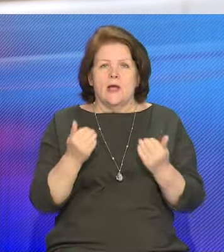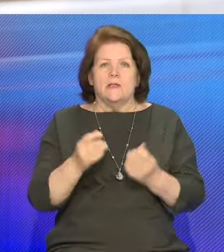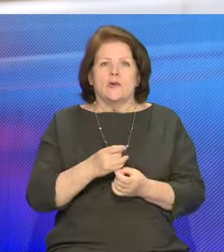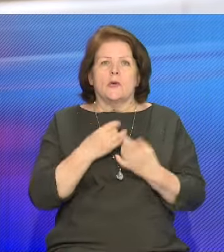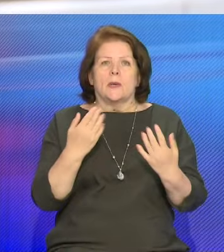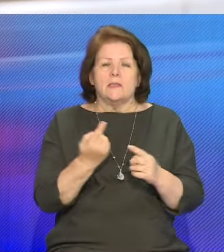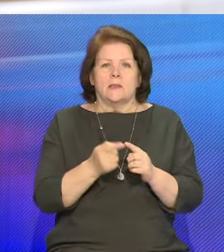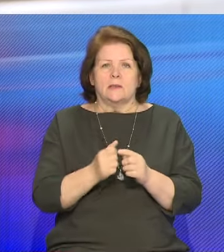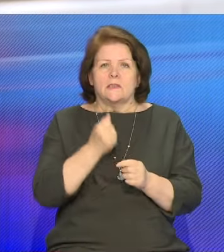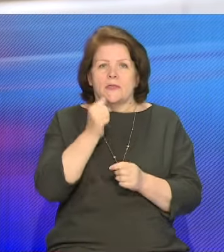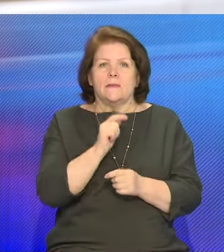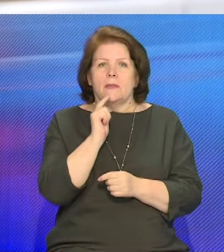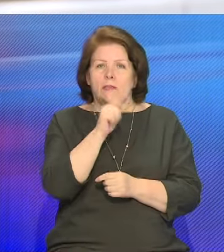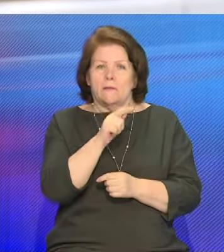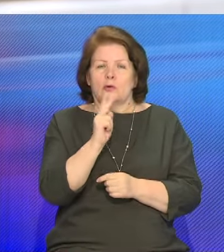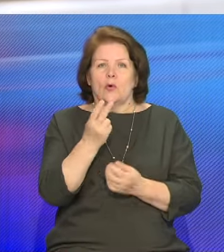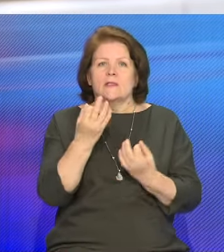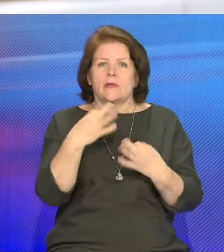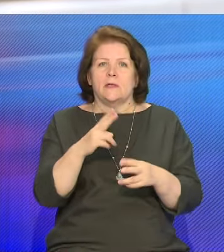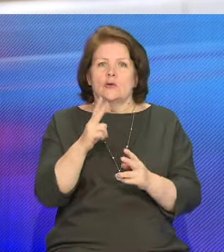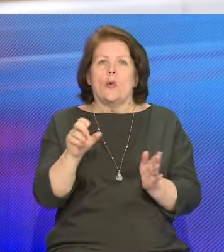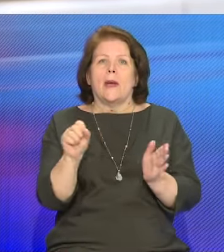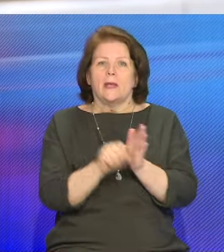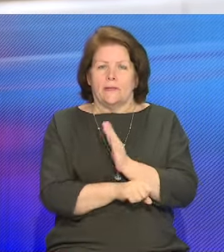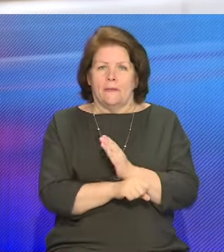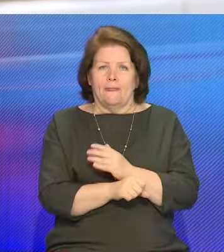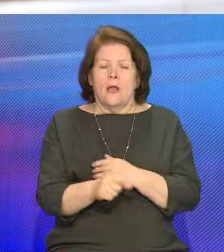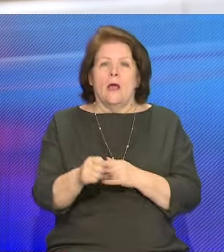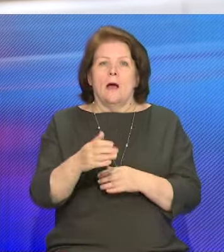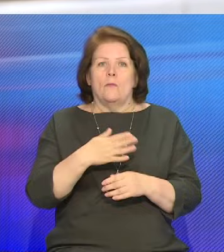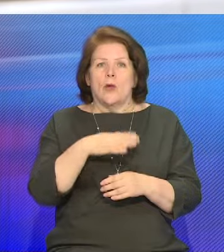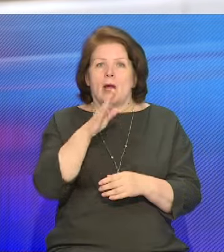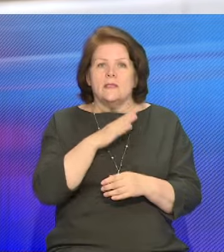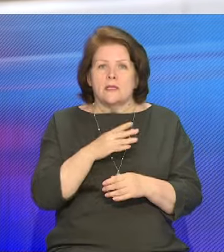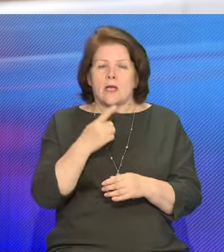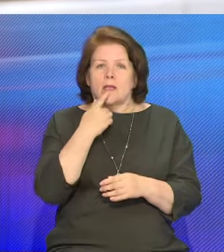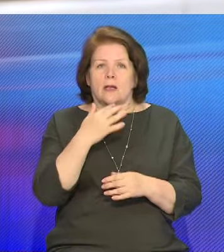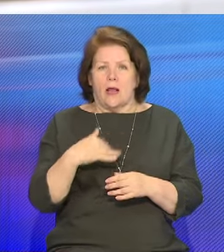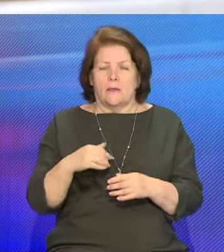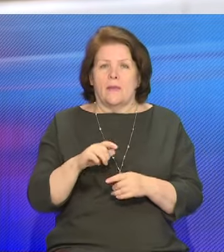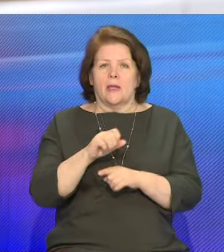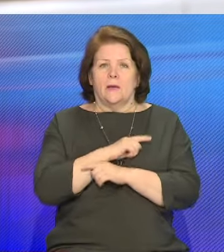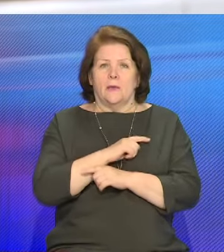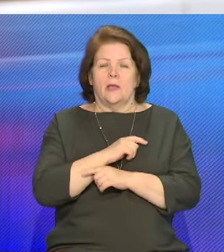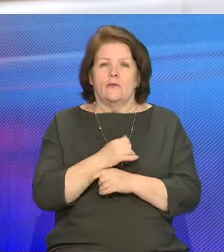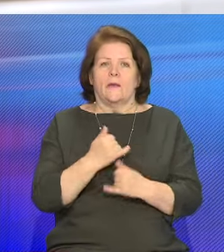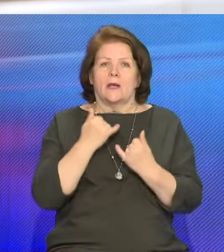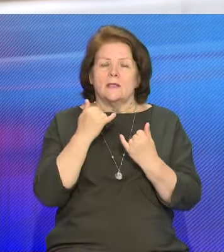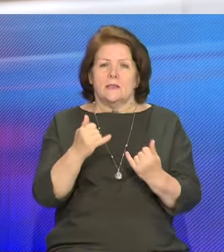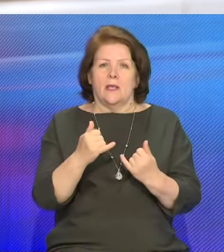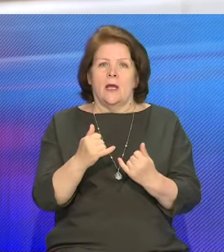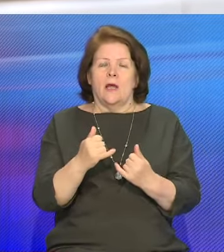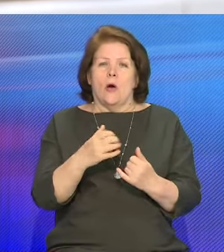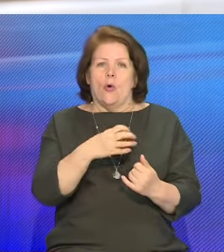тем, кто освободил, кто погиб. Отец Муатрам погиб. Вот он награжден орденом славы третьей степени, которая